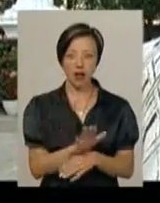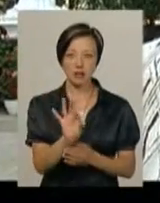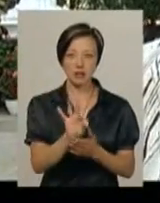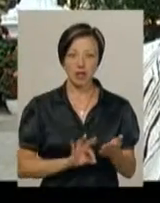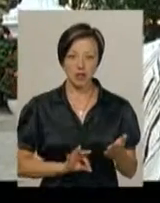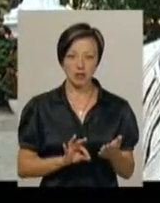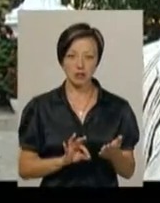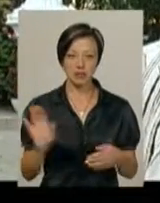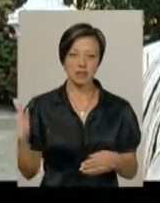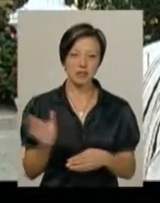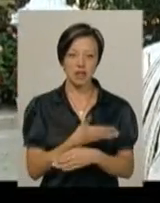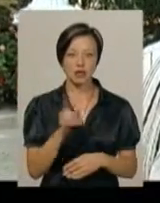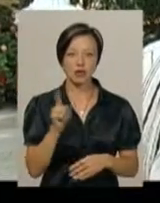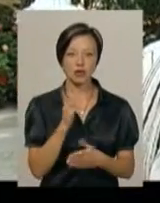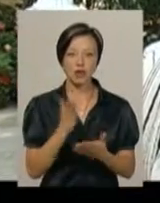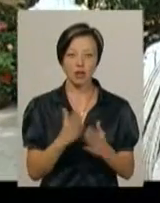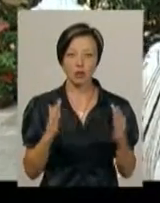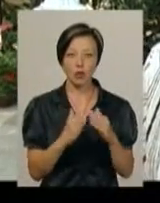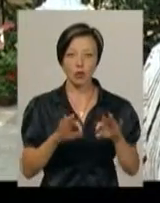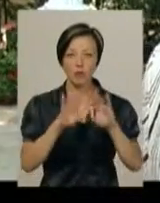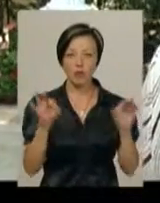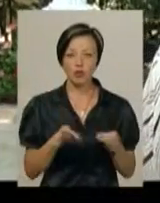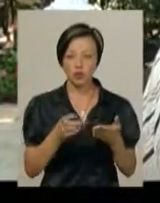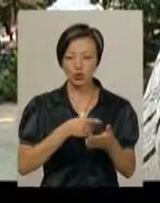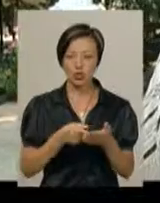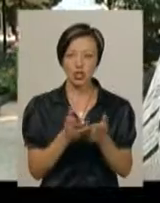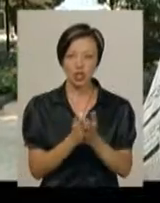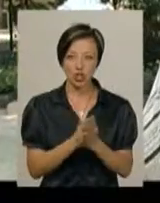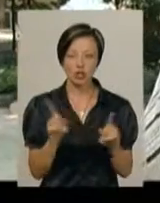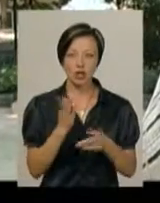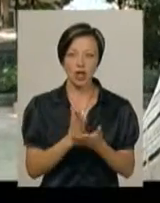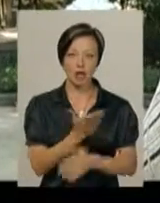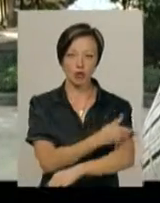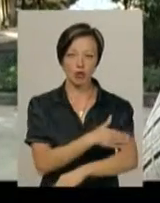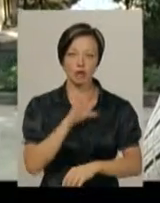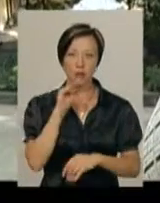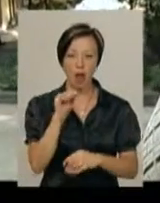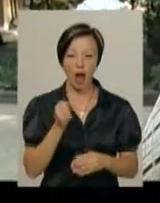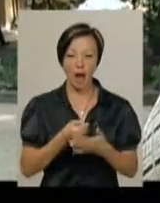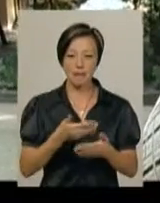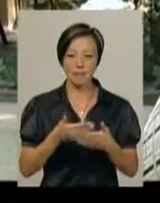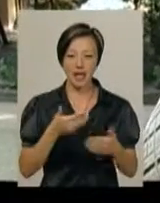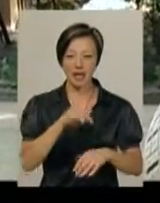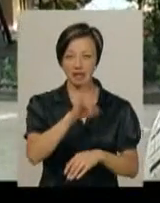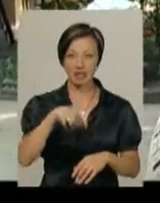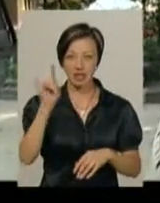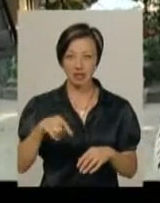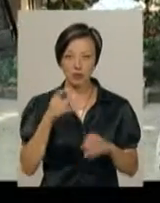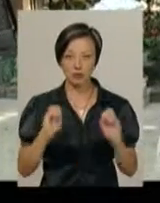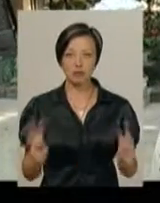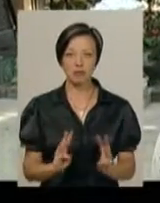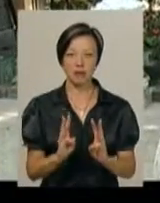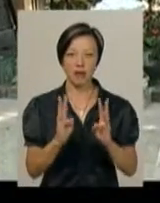знести все, що є вдома, будь-який зошит, книжка, все, що є на польській мові. А перед вікнами такі тільки сліди по